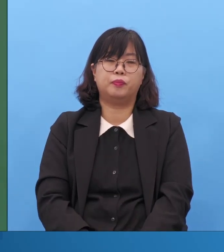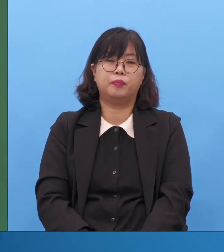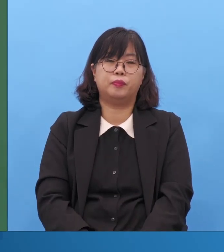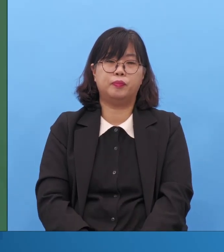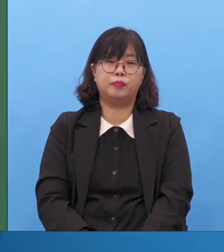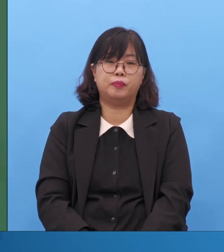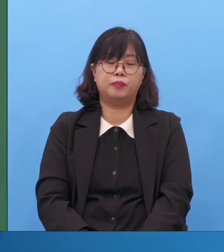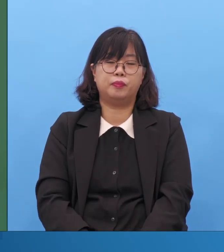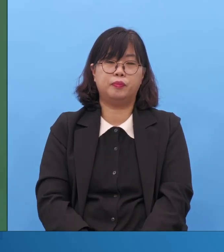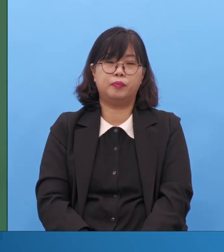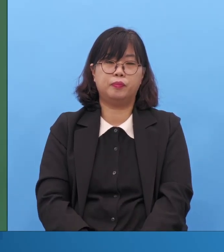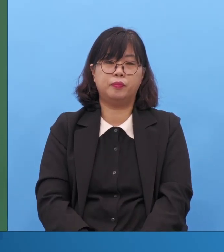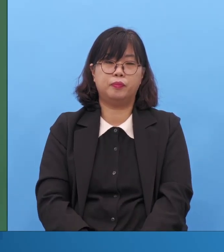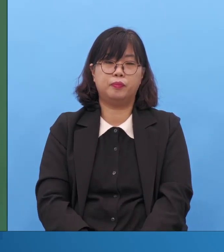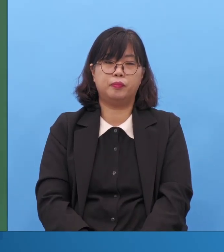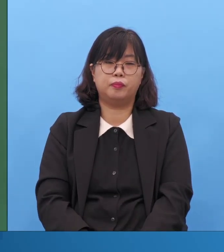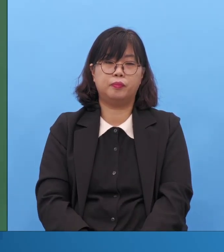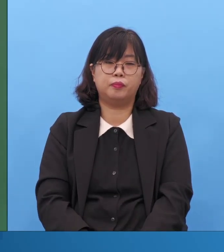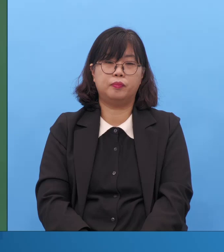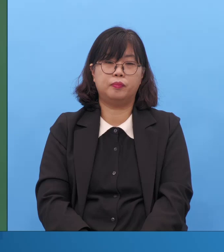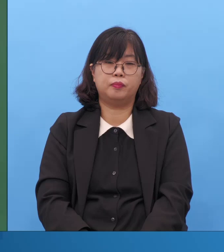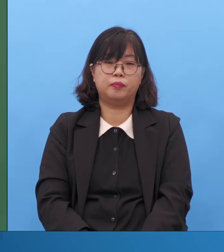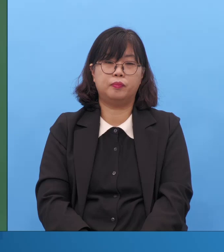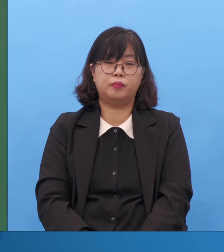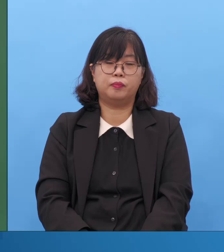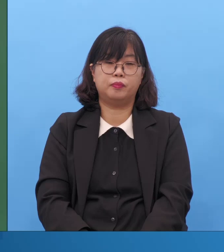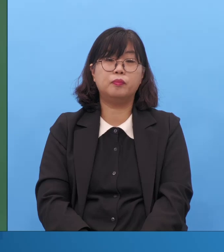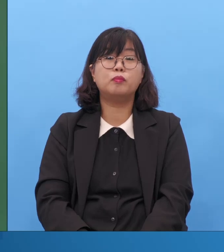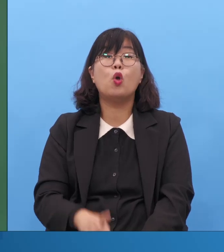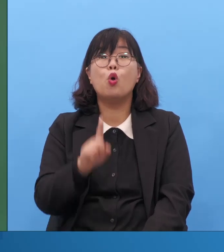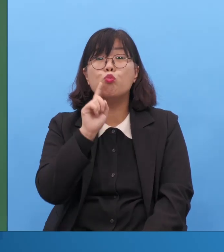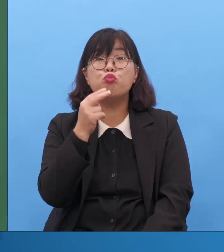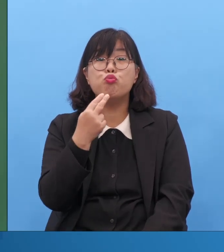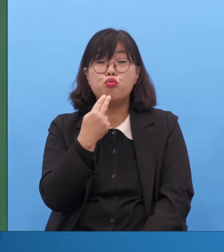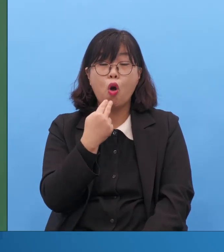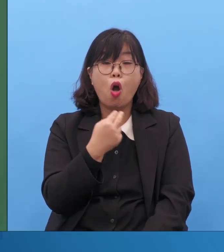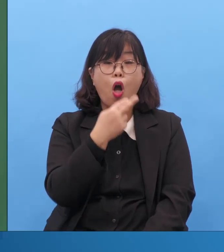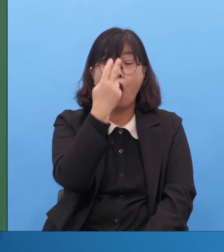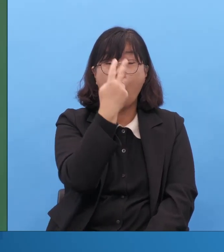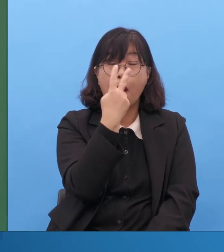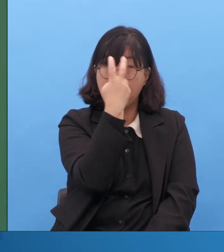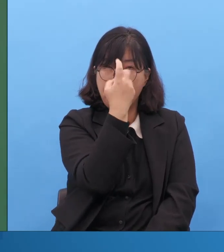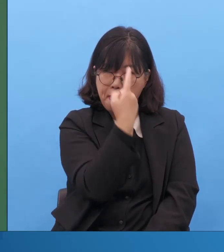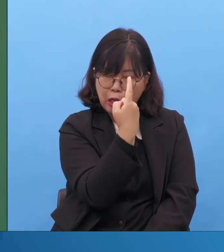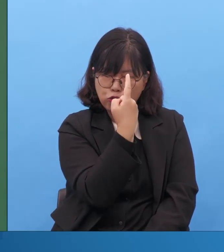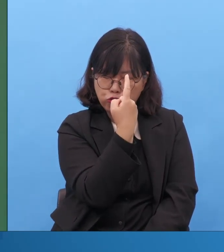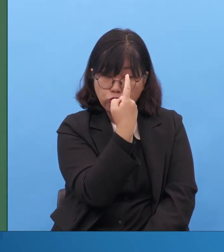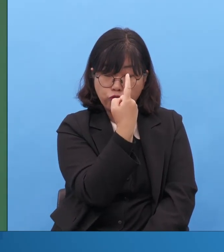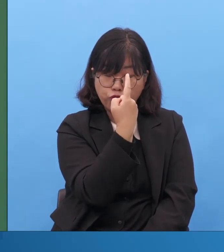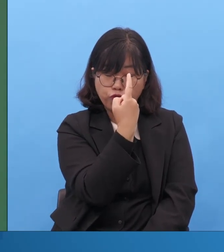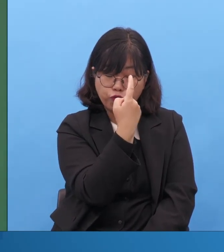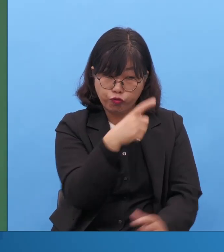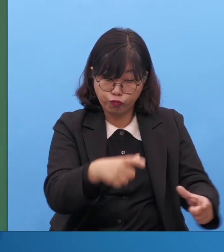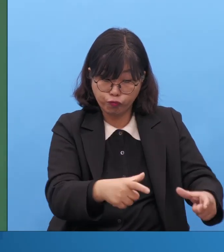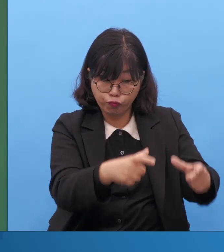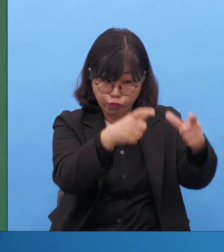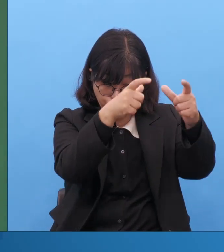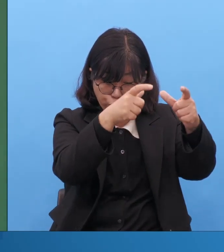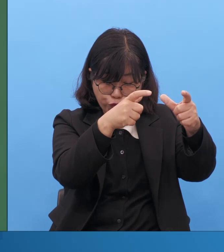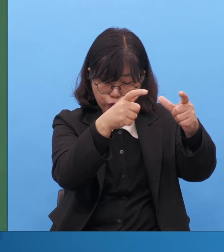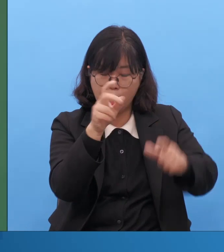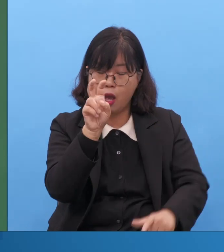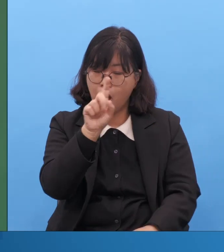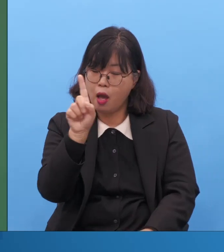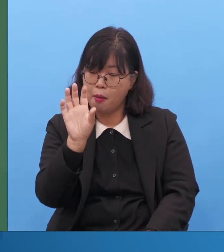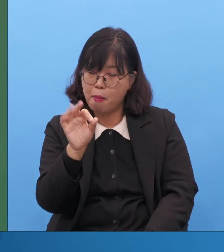이 망대라고 물론 파수대도 망대라고 부를 수 있습니다 물론 파수대도 망대라고 있습니다